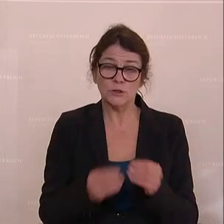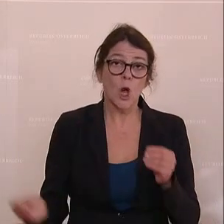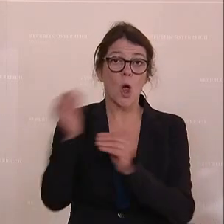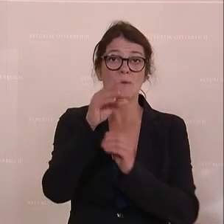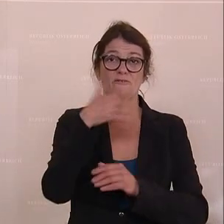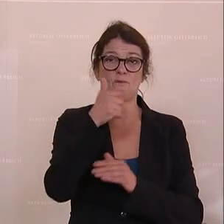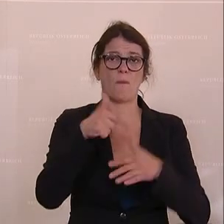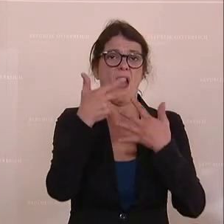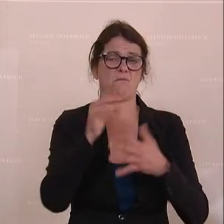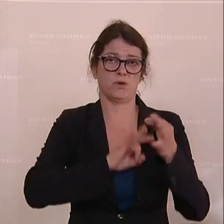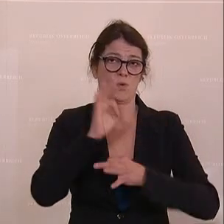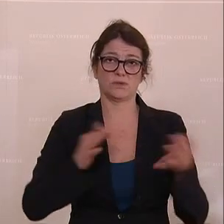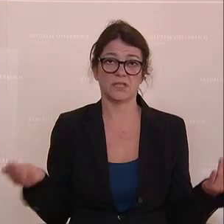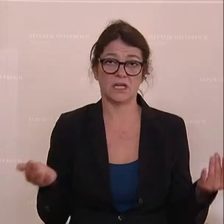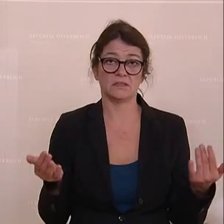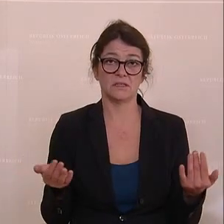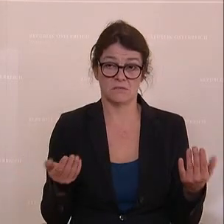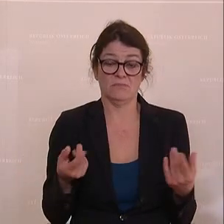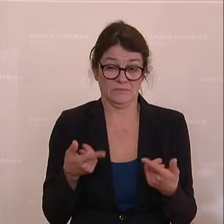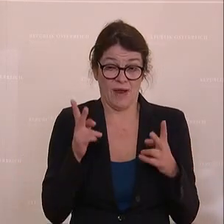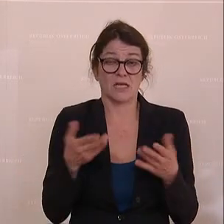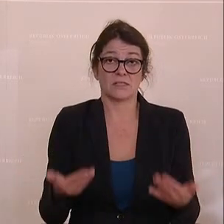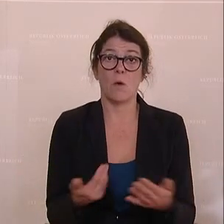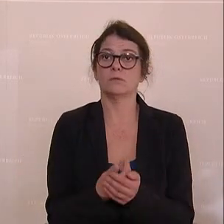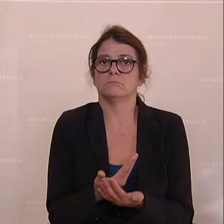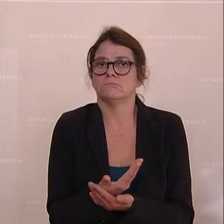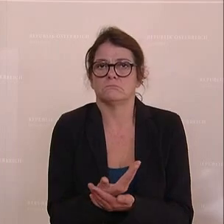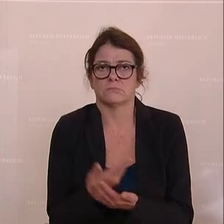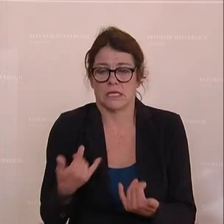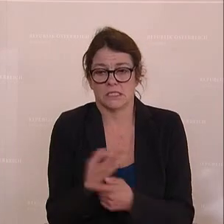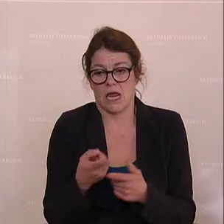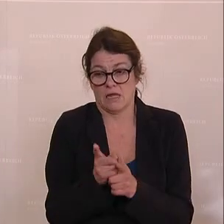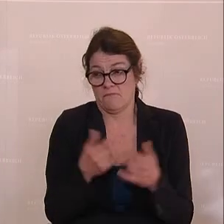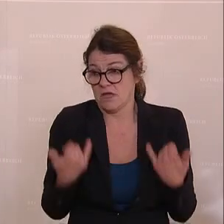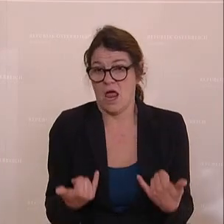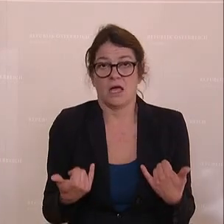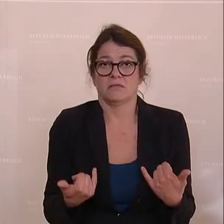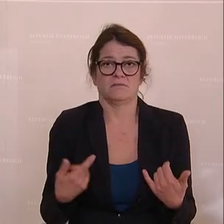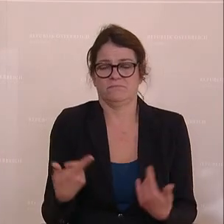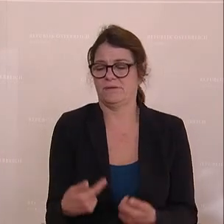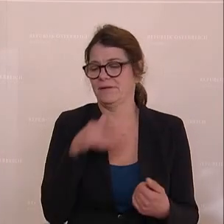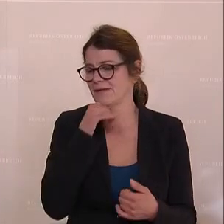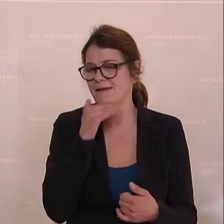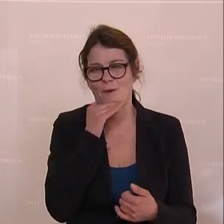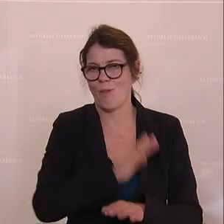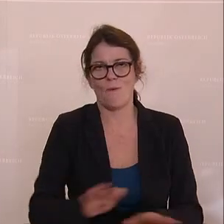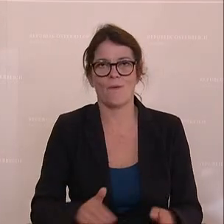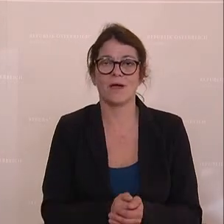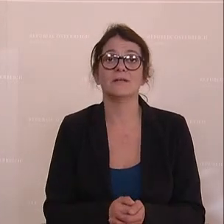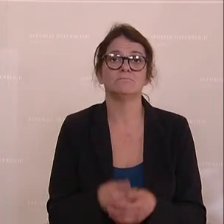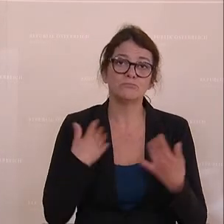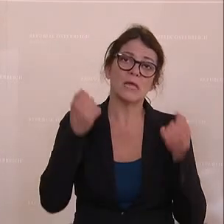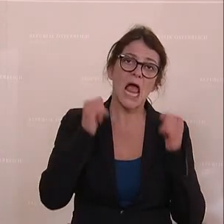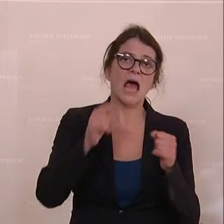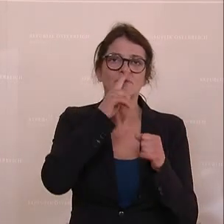5,8% und so viel ist es natürlich in Zeiten wie diesen nicht ausreichend. Und jetzt kann man das